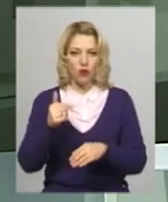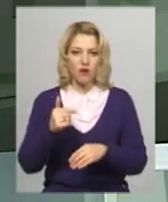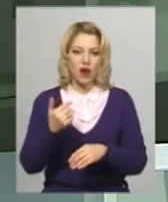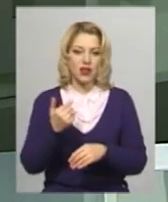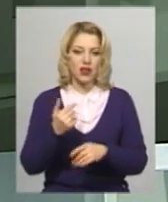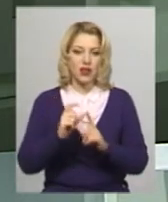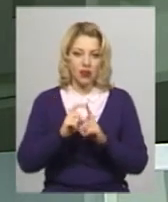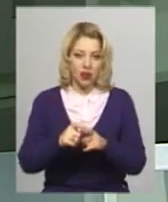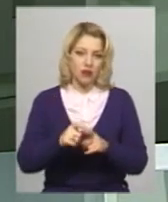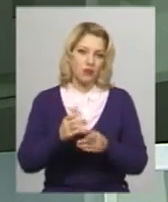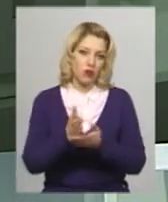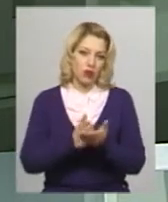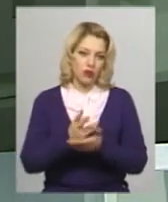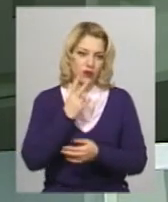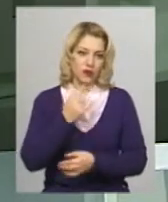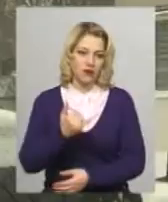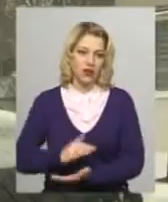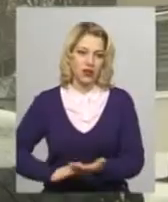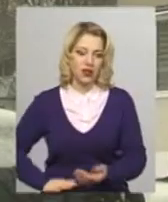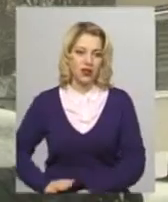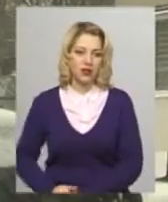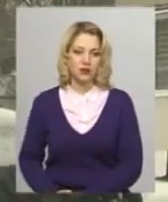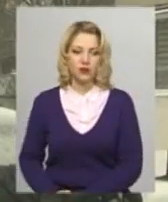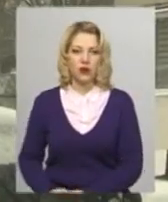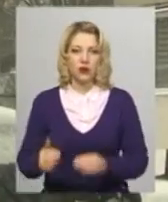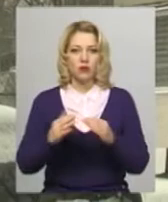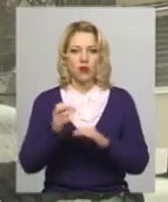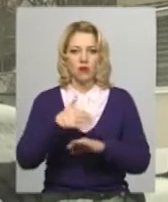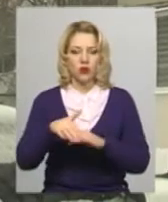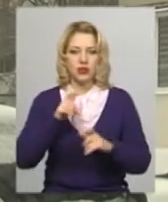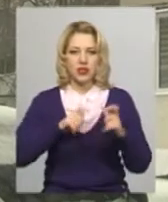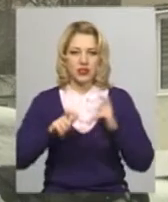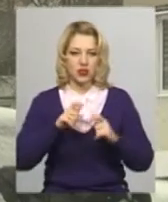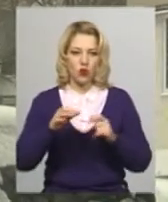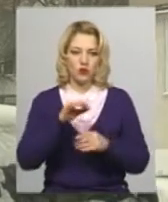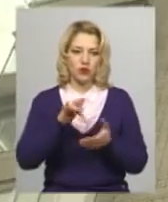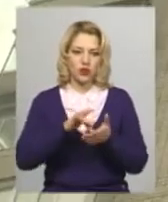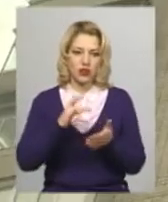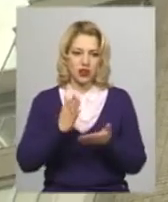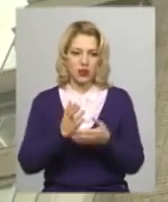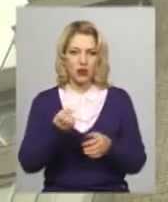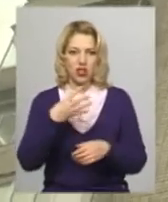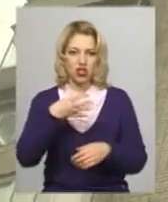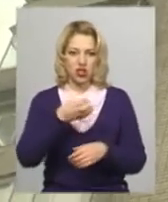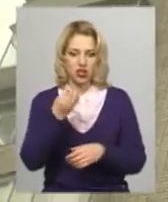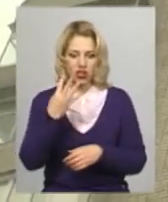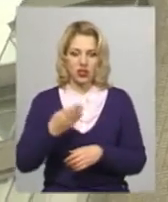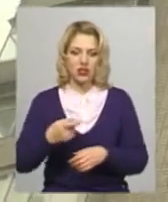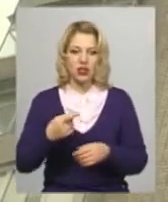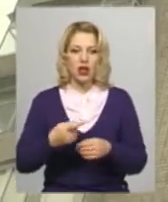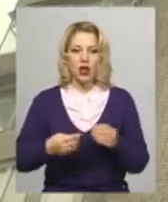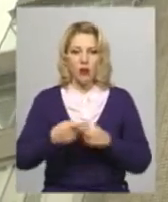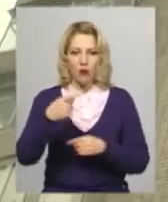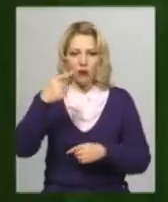мешканців, дізнавалась Леся Боровець. Будинок на вулиці Інститутській обласного центру має 14 поверхів та один під'їзд на